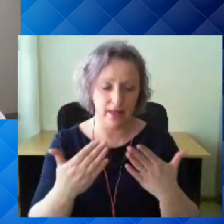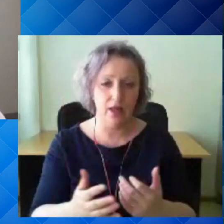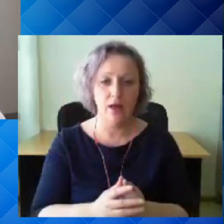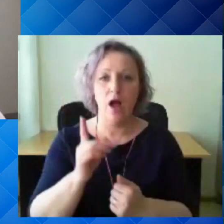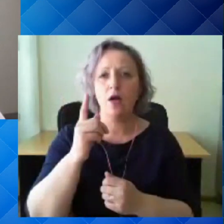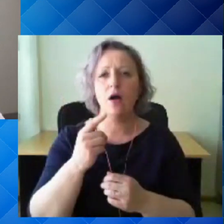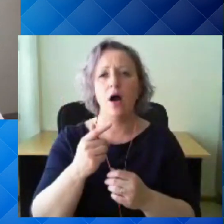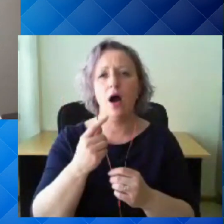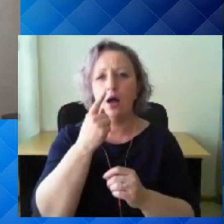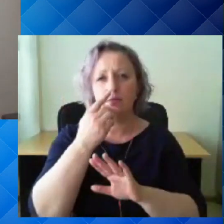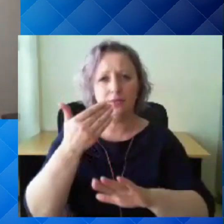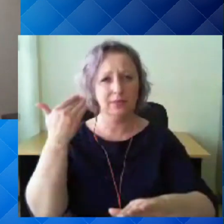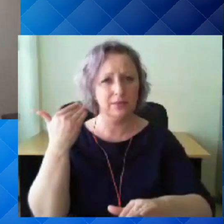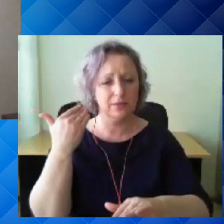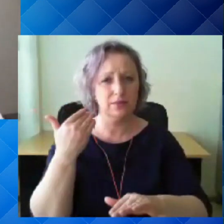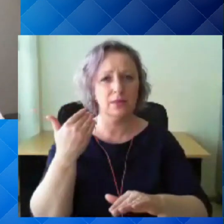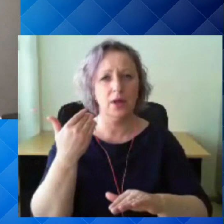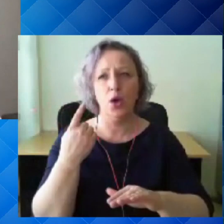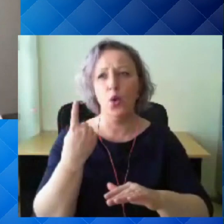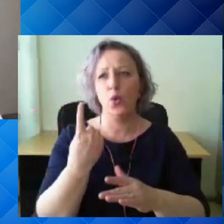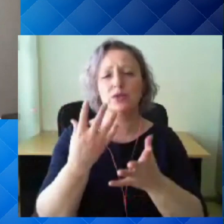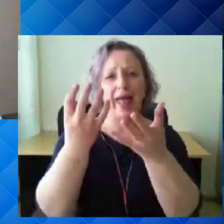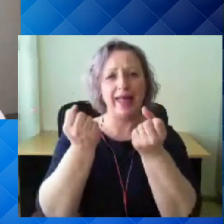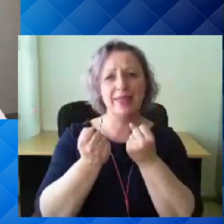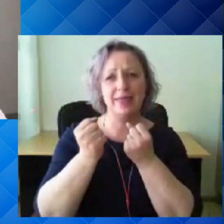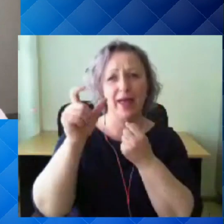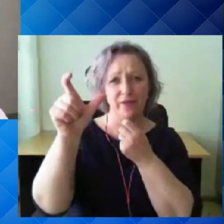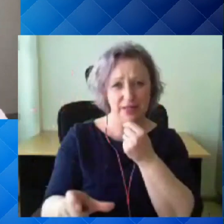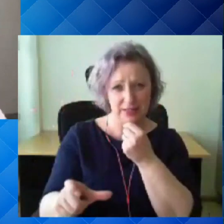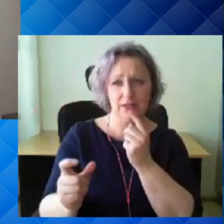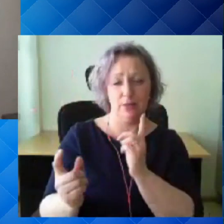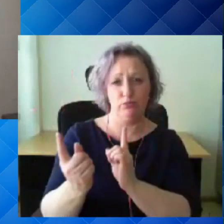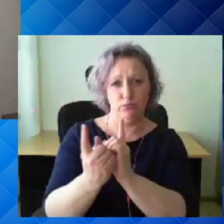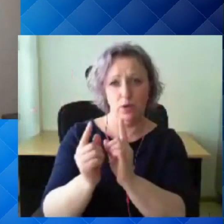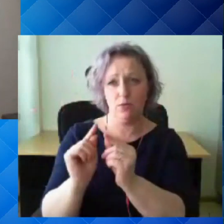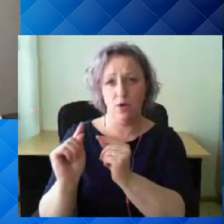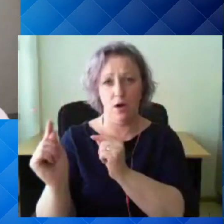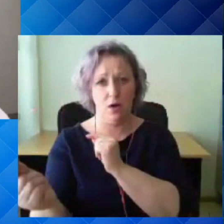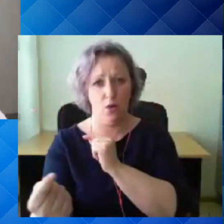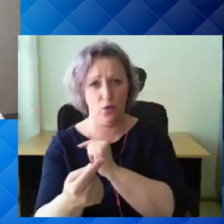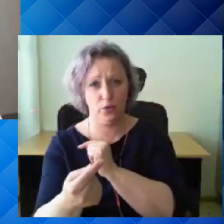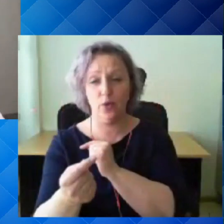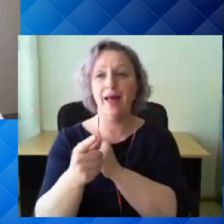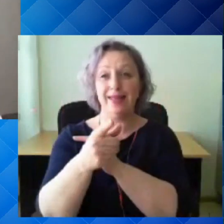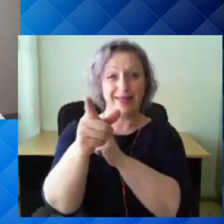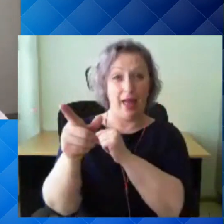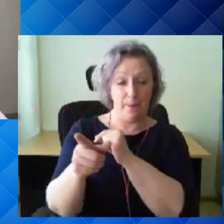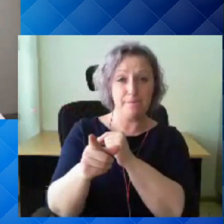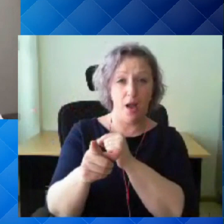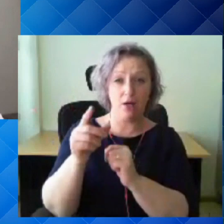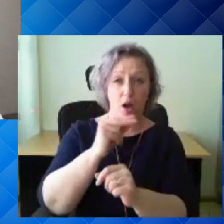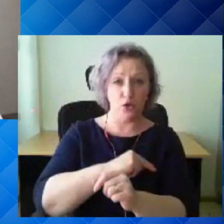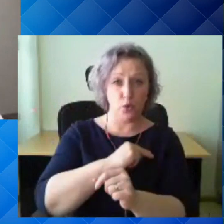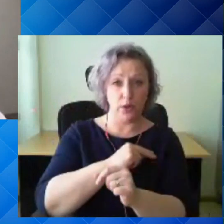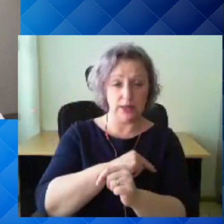puutusin läbi ühe ettevõtt ja kokku sellise olukorraga, et nemad nimelt kasutasid siis